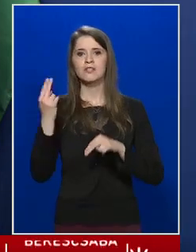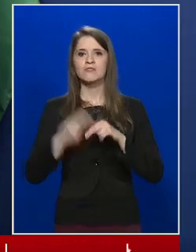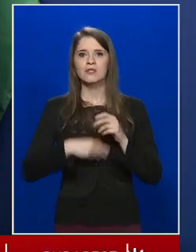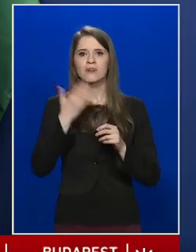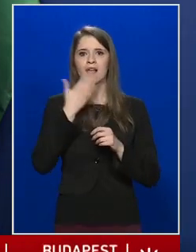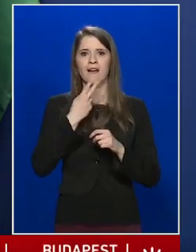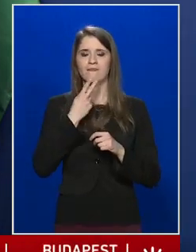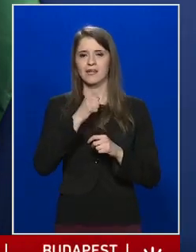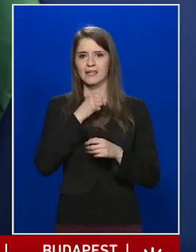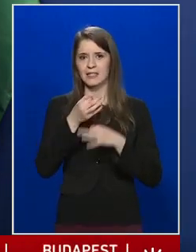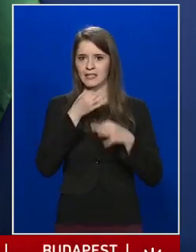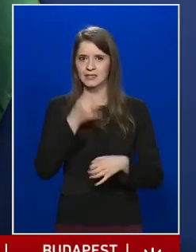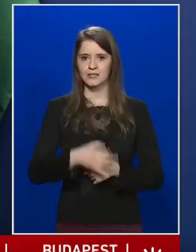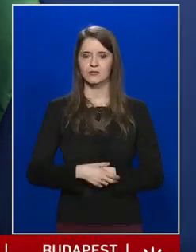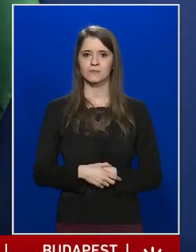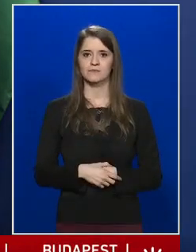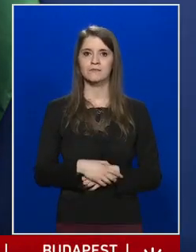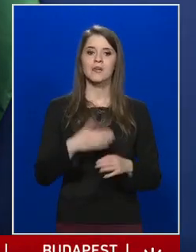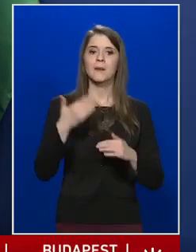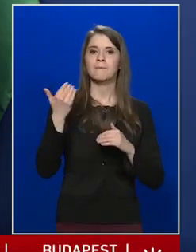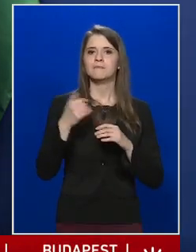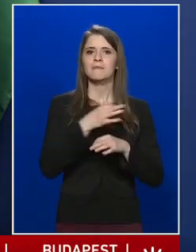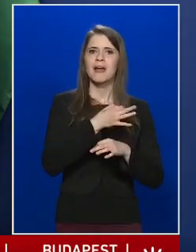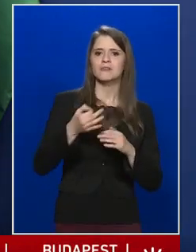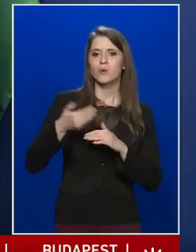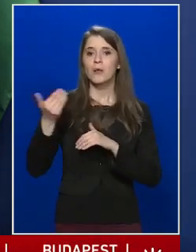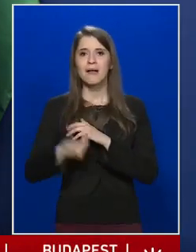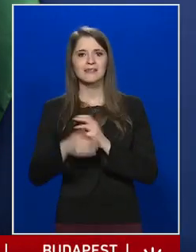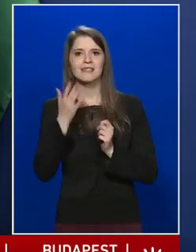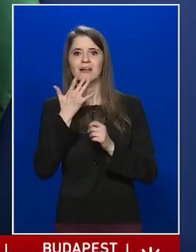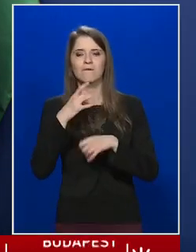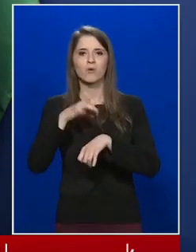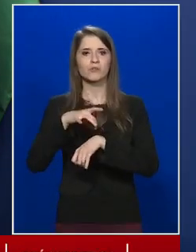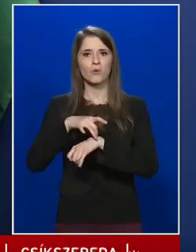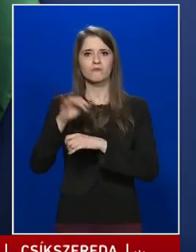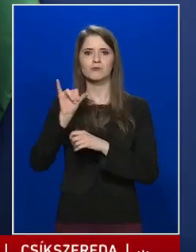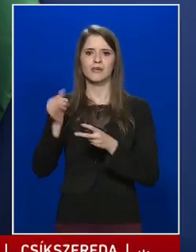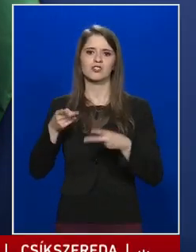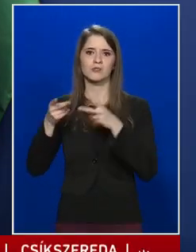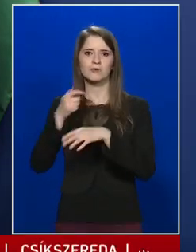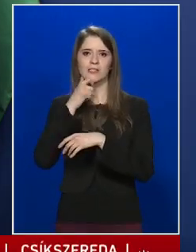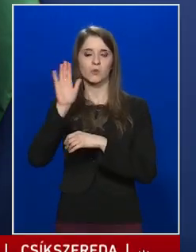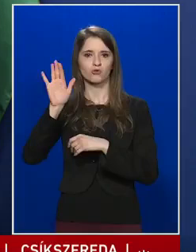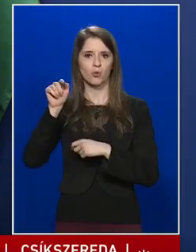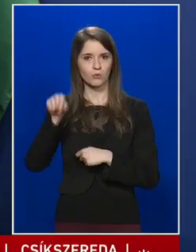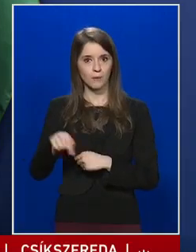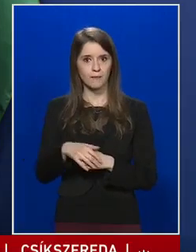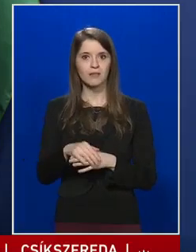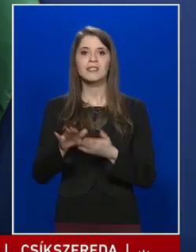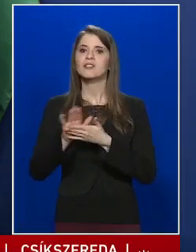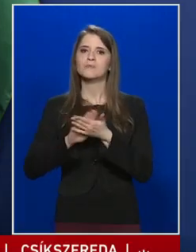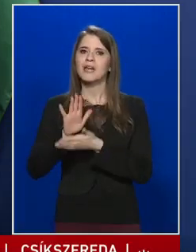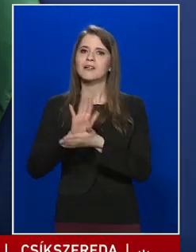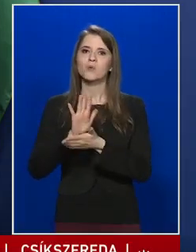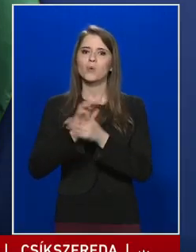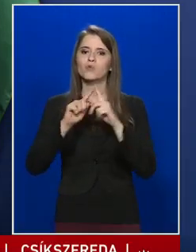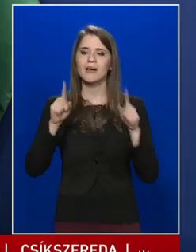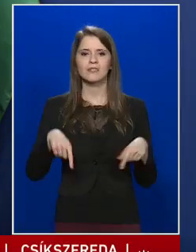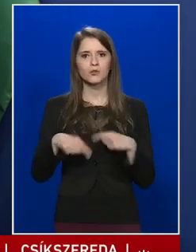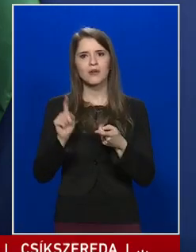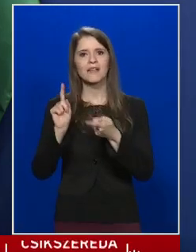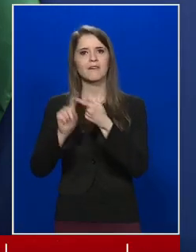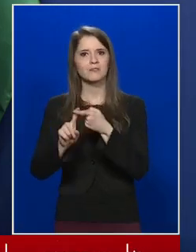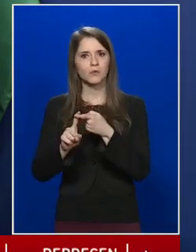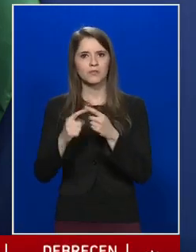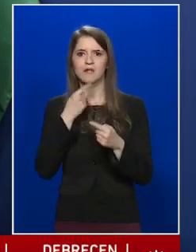a HVG kérdése. Mettől meddig nem volt orvos a Pesti úti idősek otthonában, és ezt milyen dokumentumokra hivatkozva